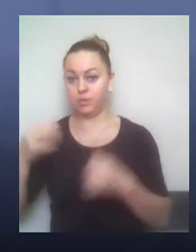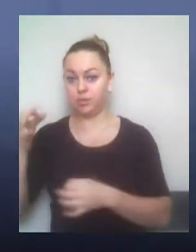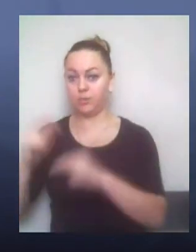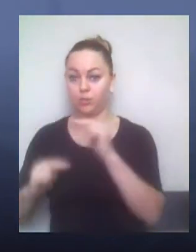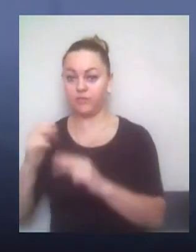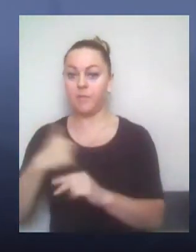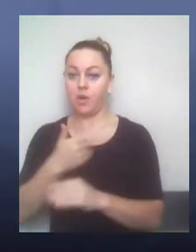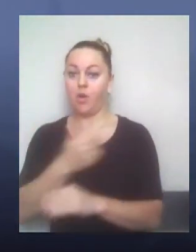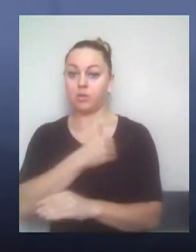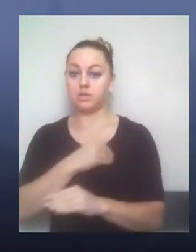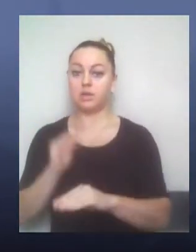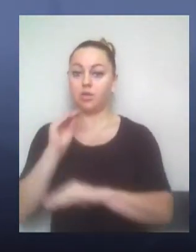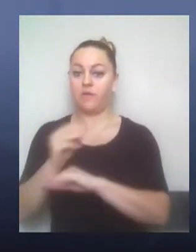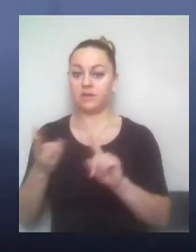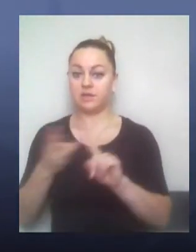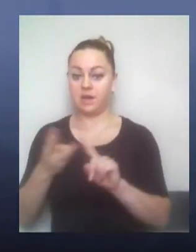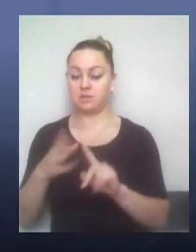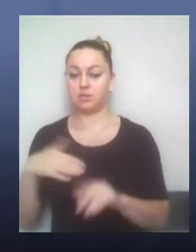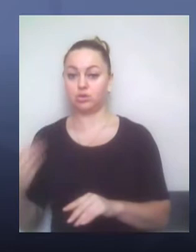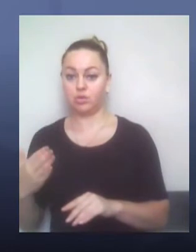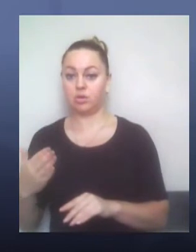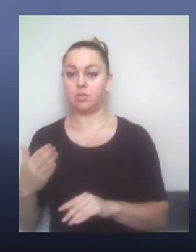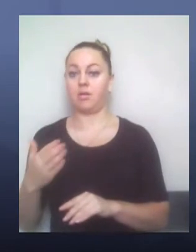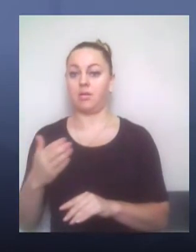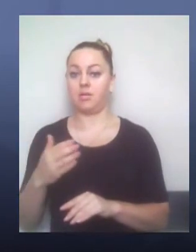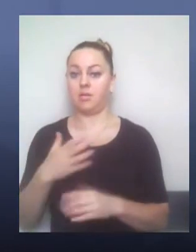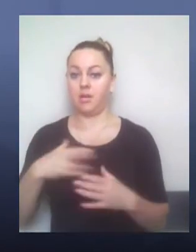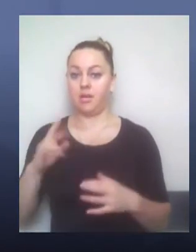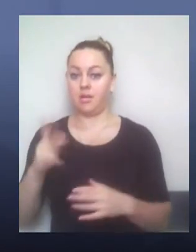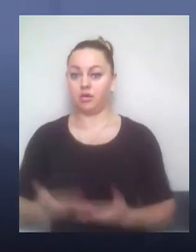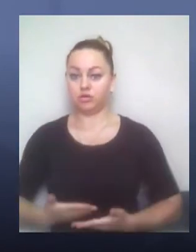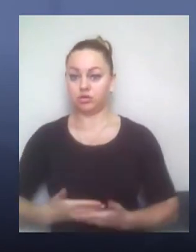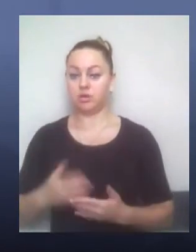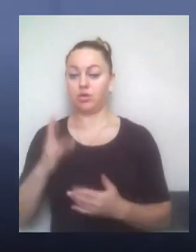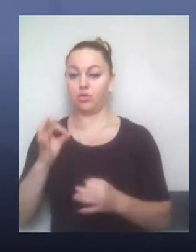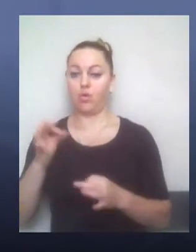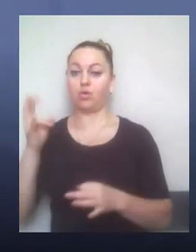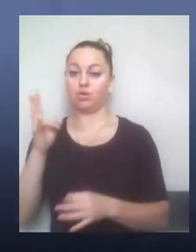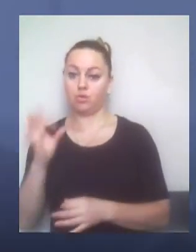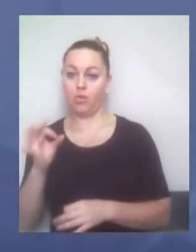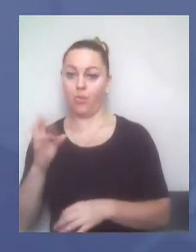додавитися третій стороні, але, к сожалению, суддя так милого відклонила наше